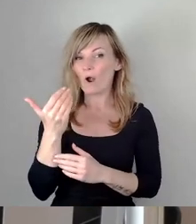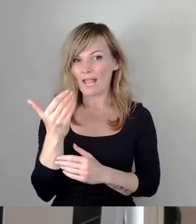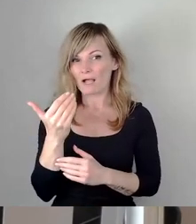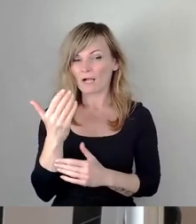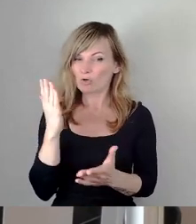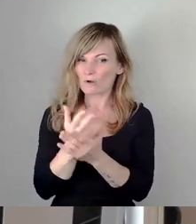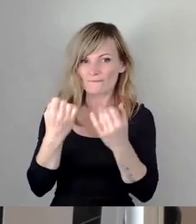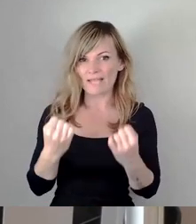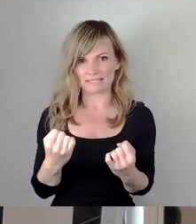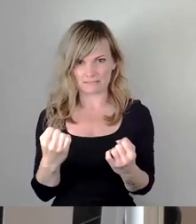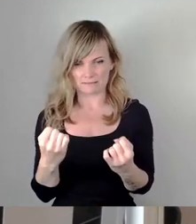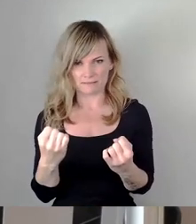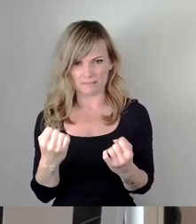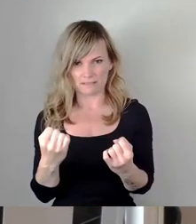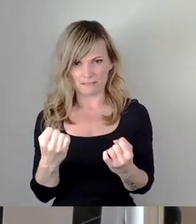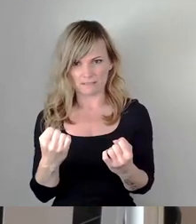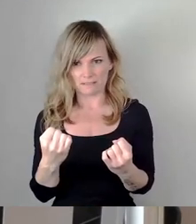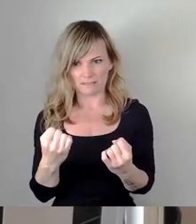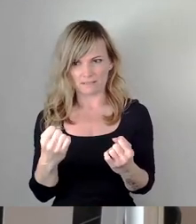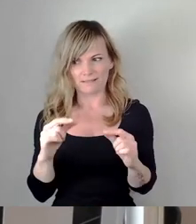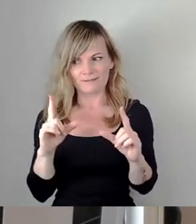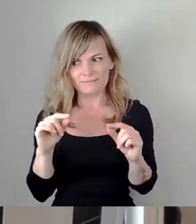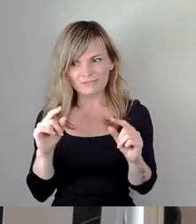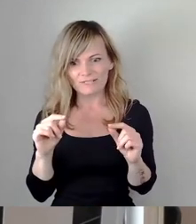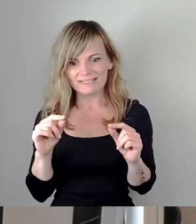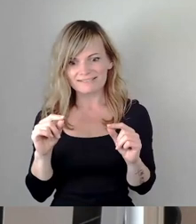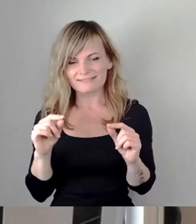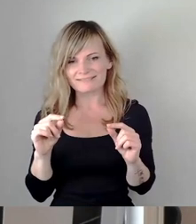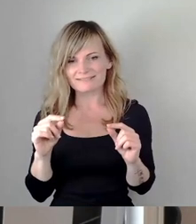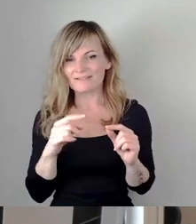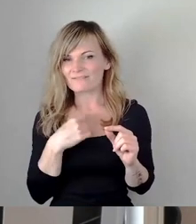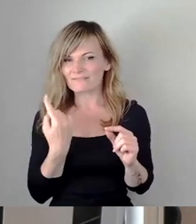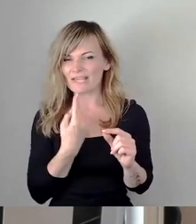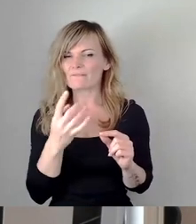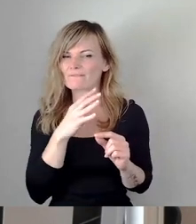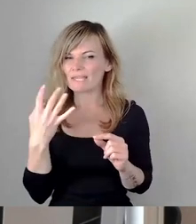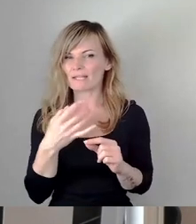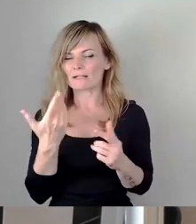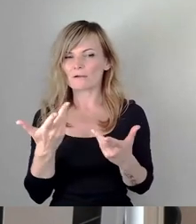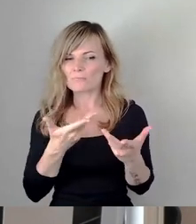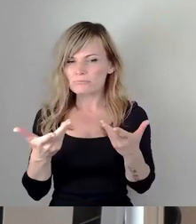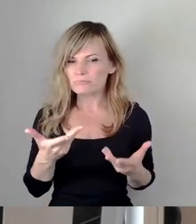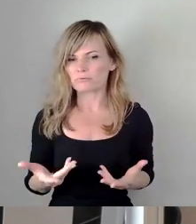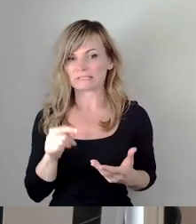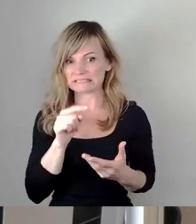Das heißt, wir haben noch sehr viel Gelegenheit, darüber zu diskutieren. Das ist heute alles kein Thema.